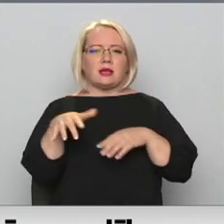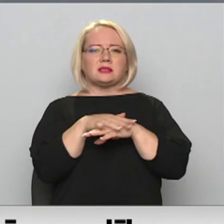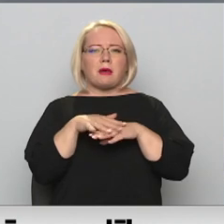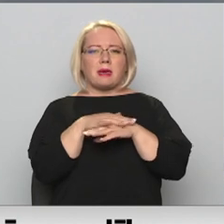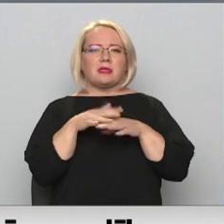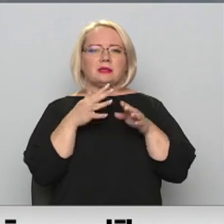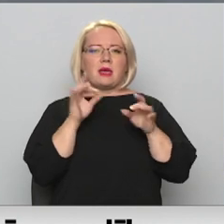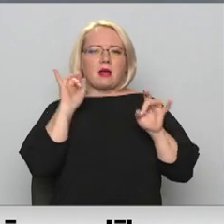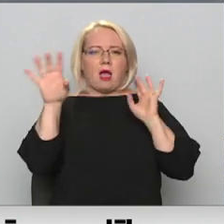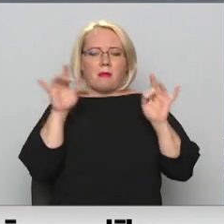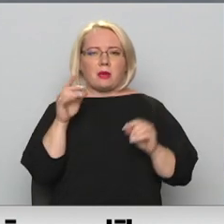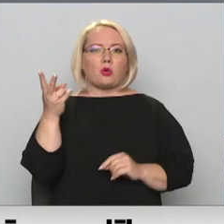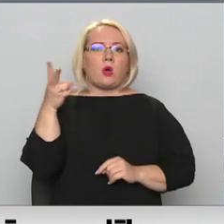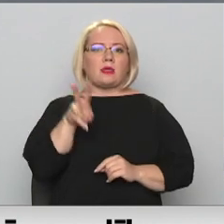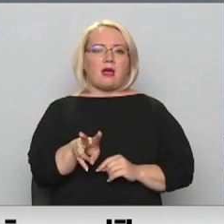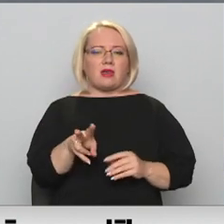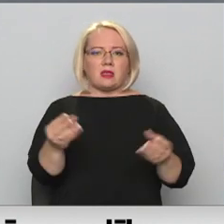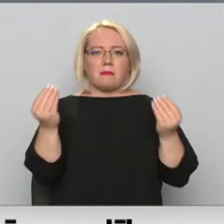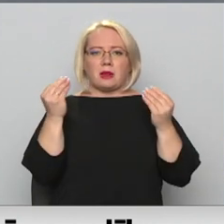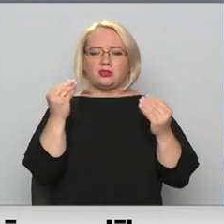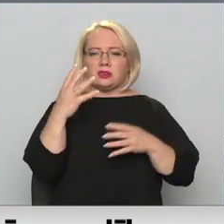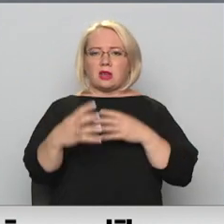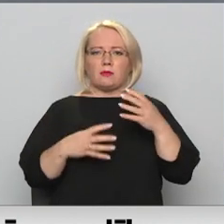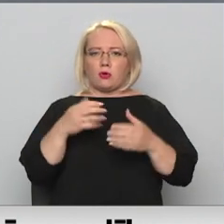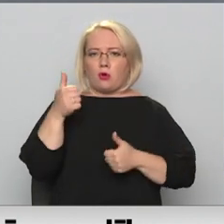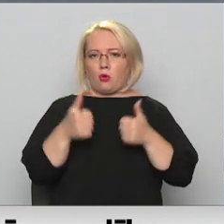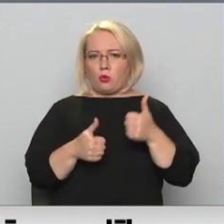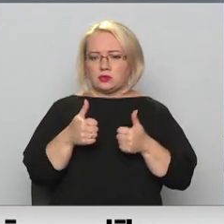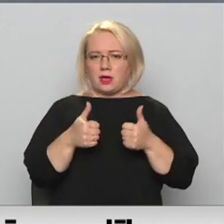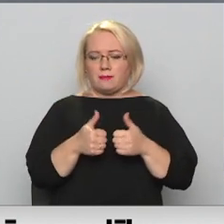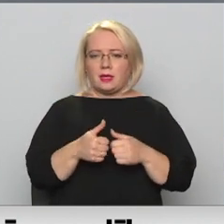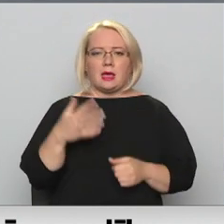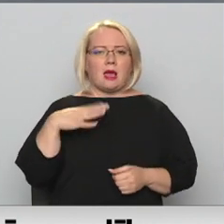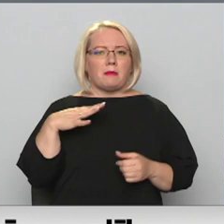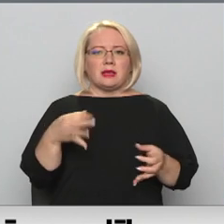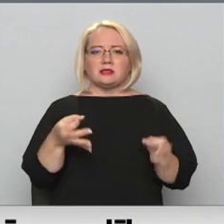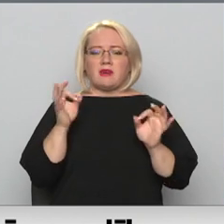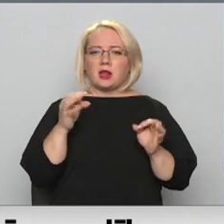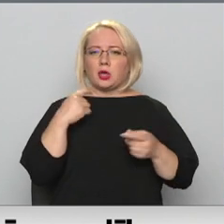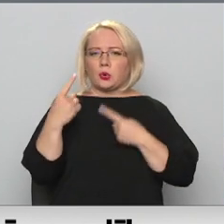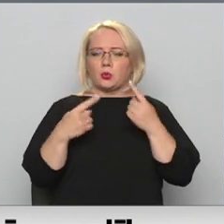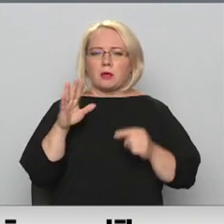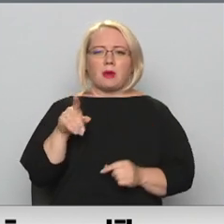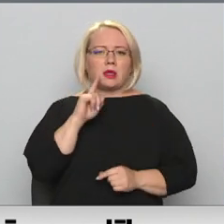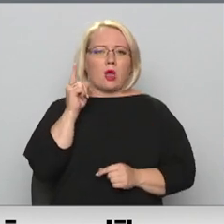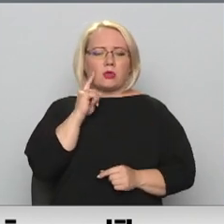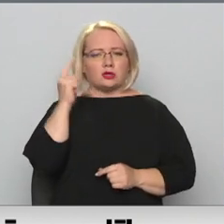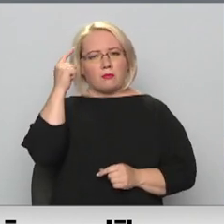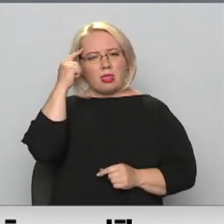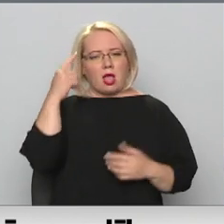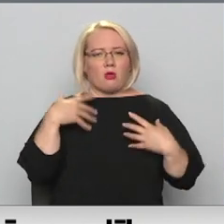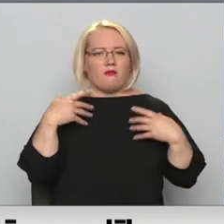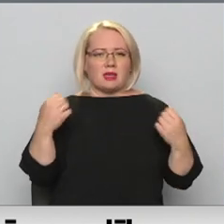Kā kampaņa ieguvusi otro vietu prestižā starptautiskā konkursā. Kāpēc svarīgi runāt par jauniešu mentālo veselību,